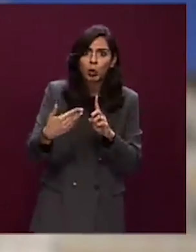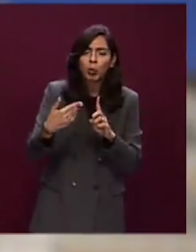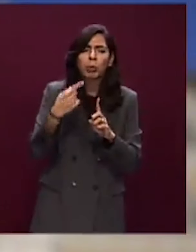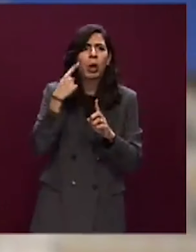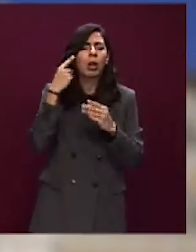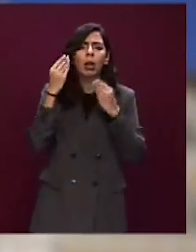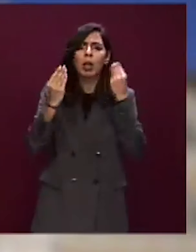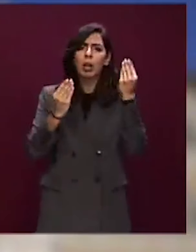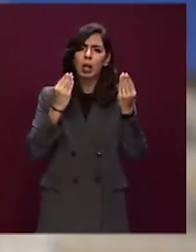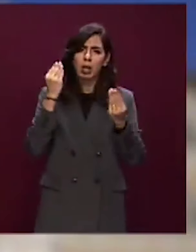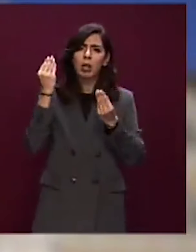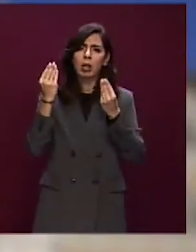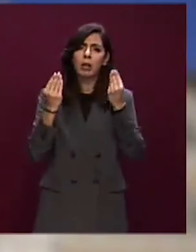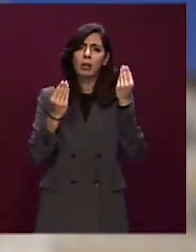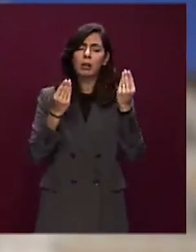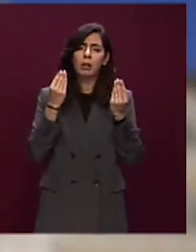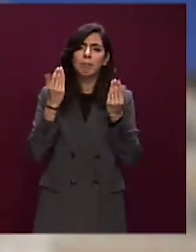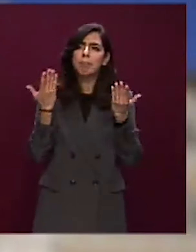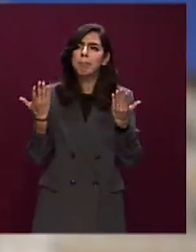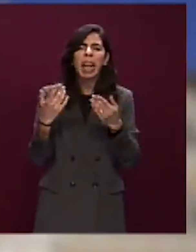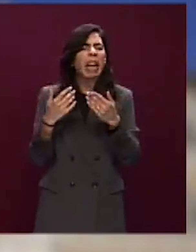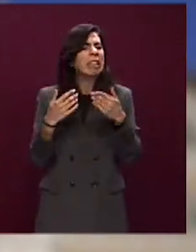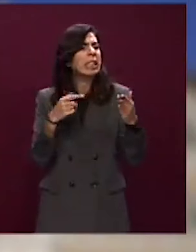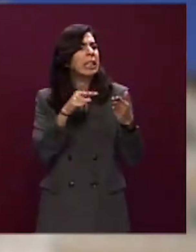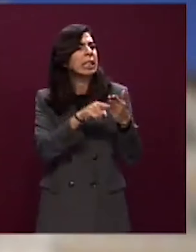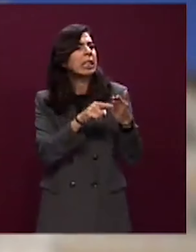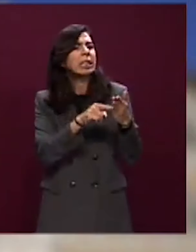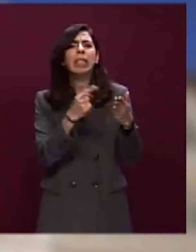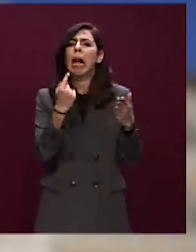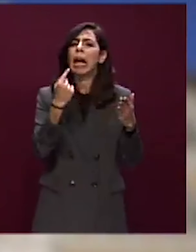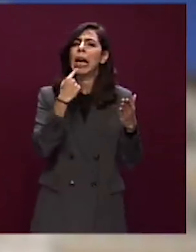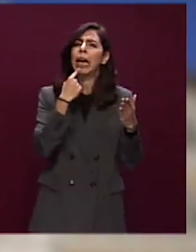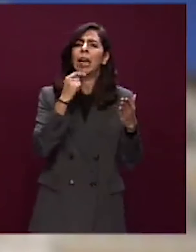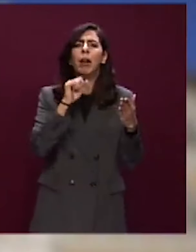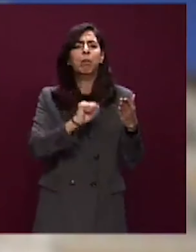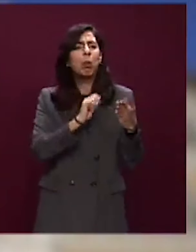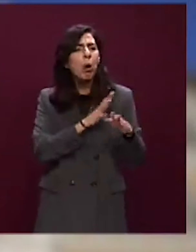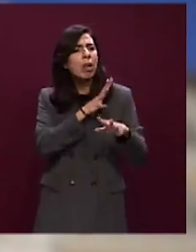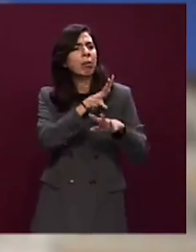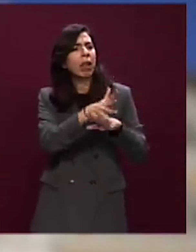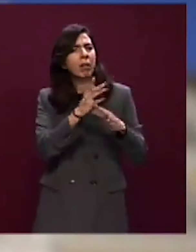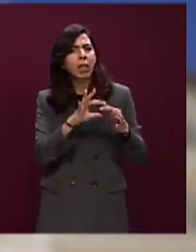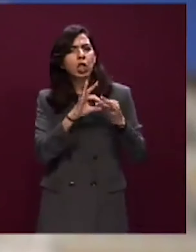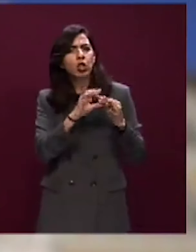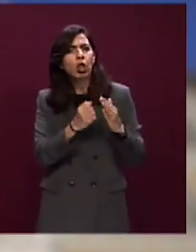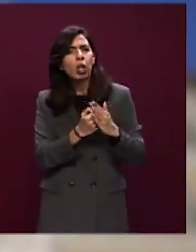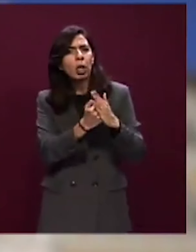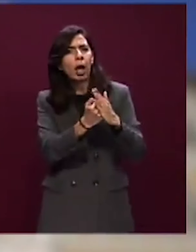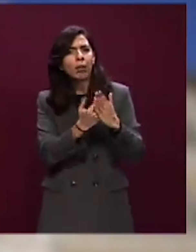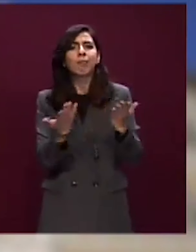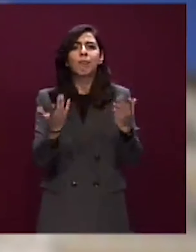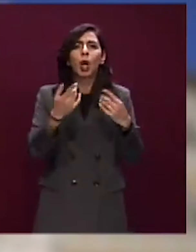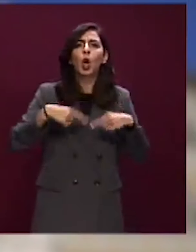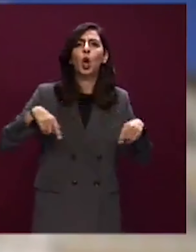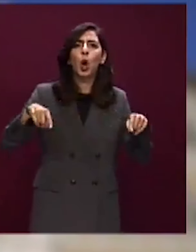chi sarà magari della sinistra che interverrà in solidarietà? Noi. Io però